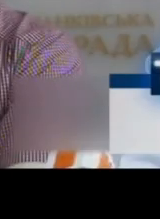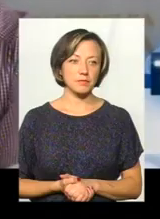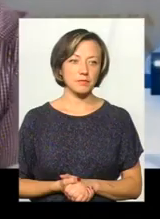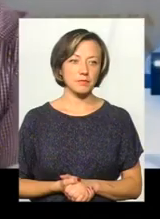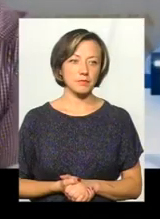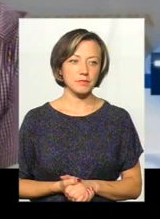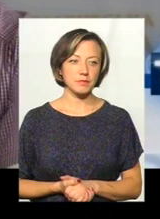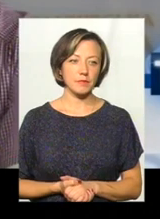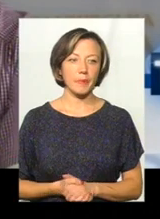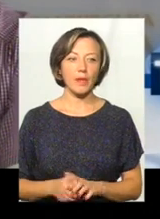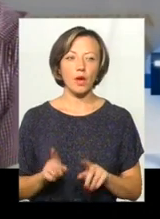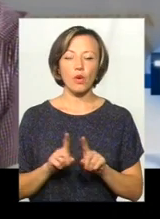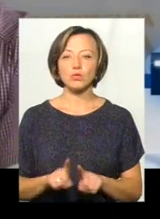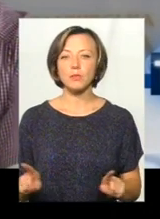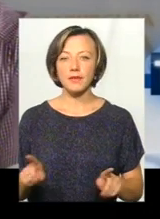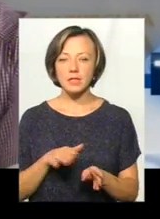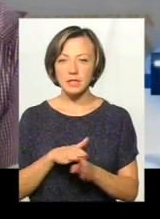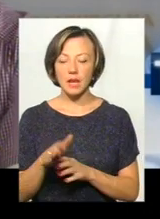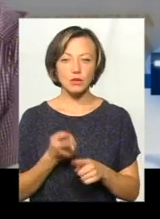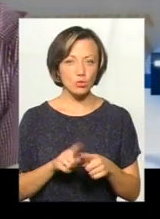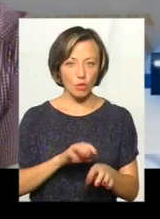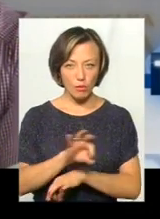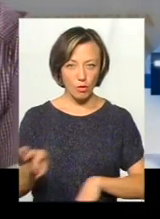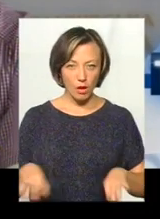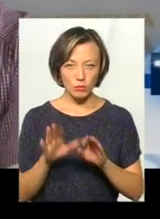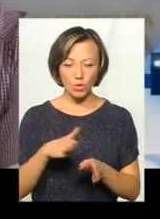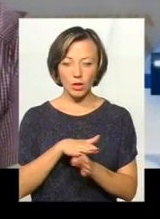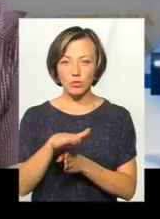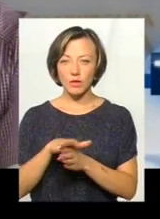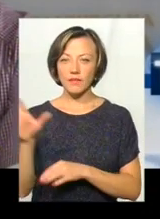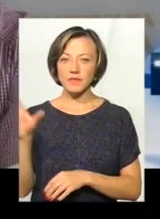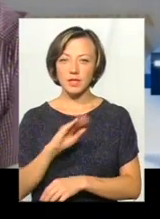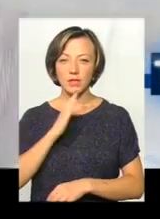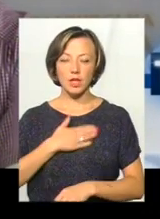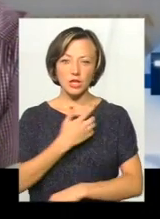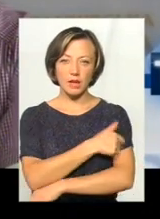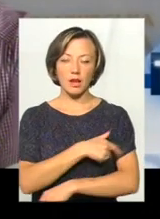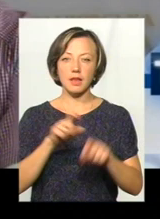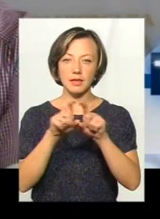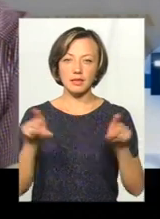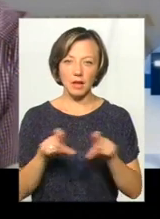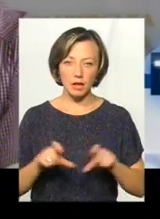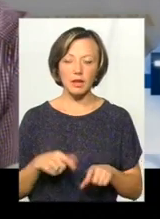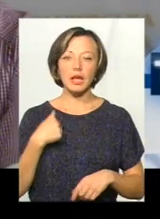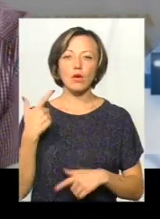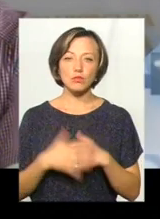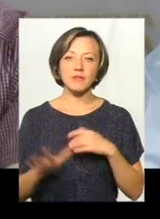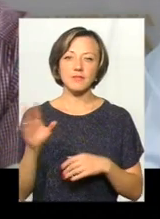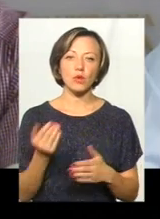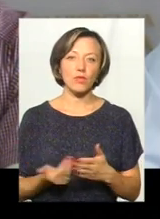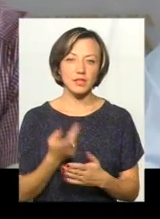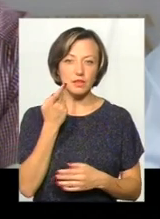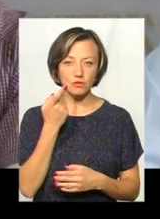Особливість реалізації цього проєкту, що він буде реалізовуватися у всіх наших лікарняних закладах, я розумію, що все нове